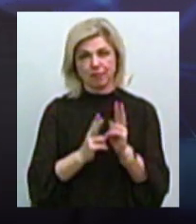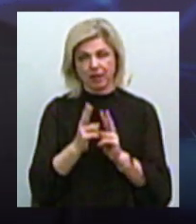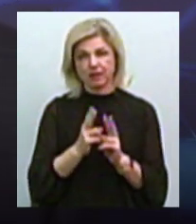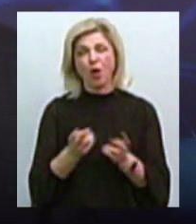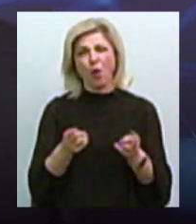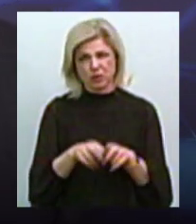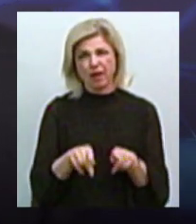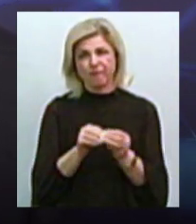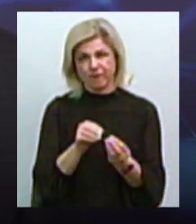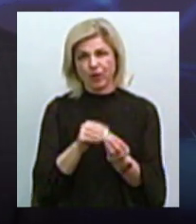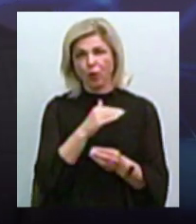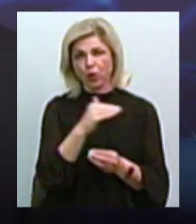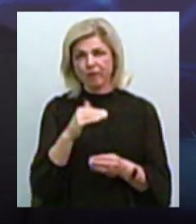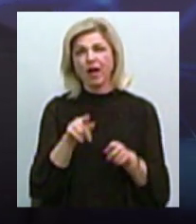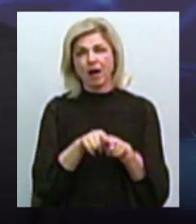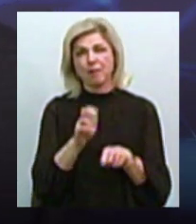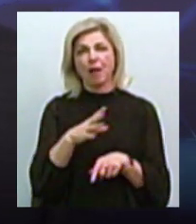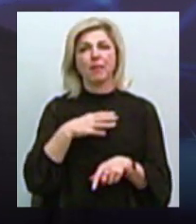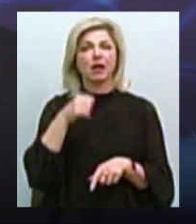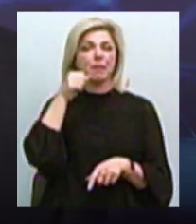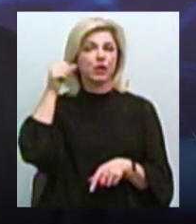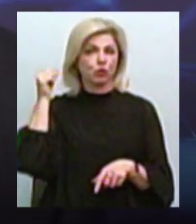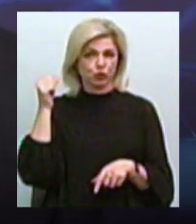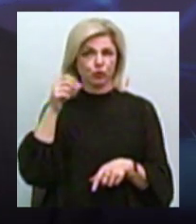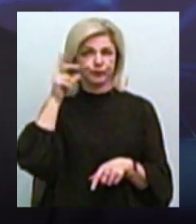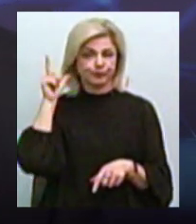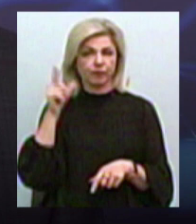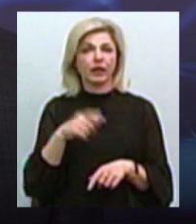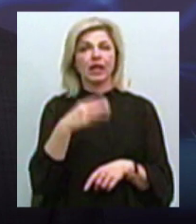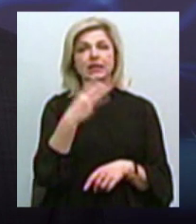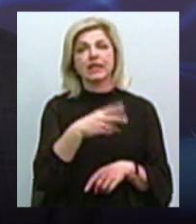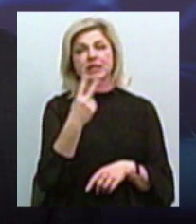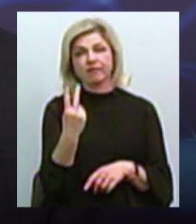же уровні, що було в предыдущі роки. Відсоток пельгівників.